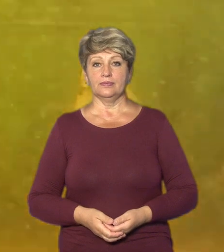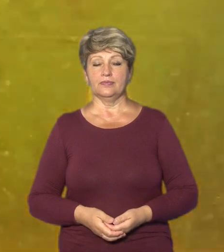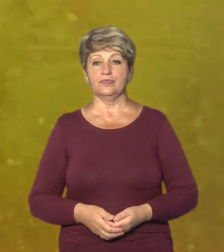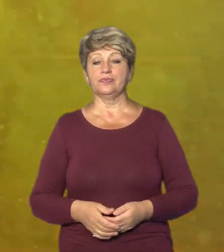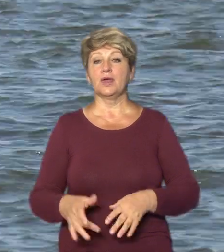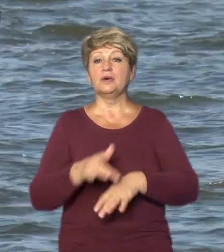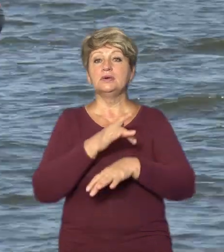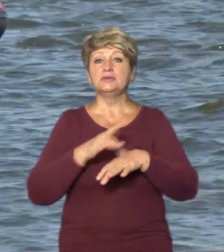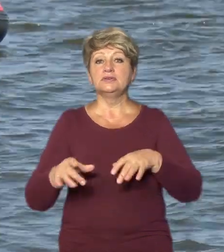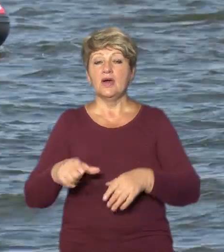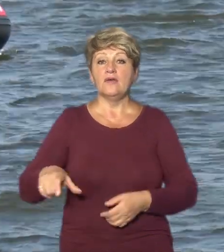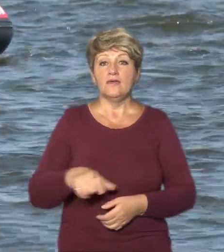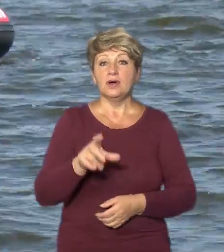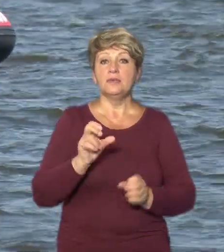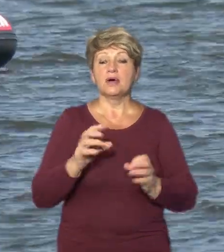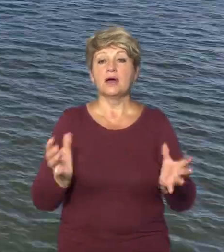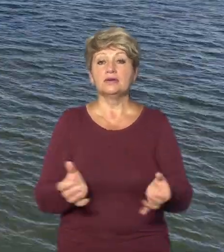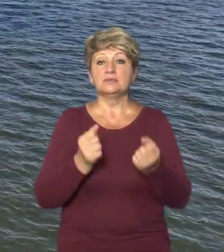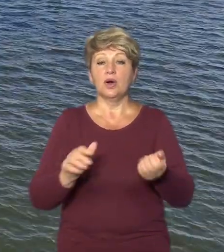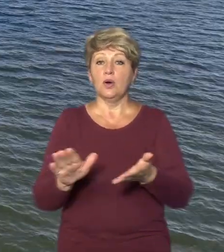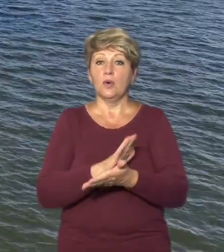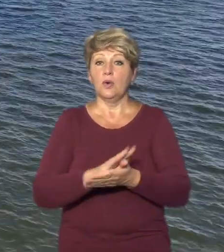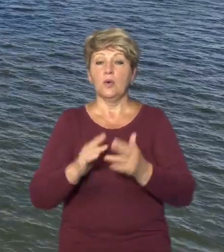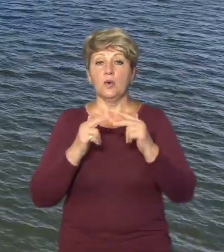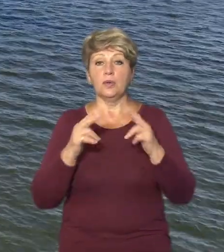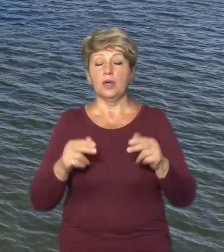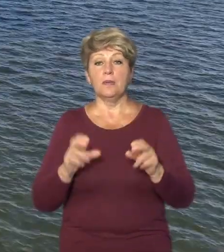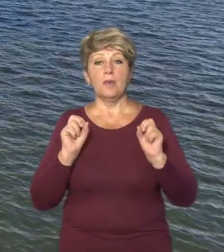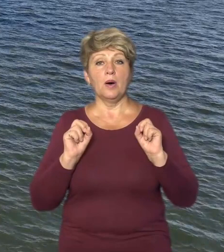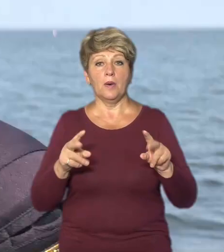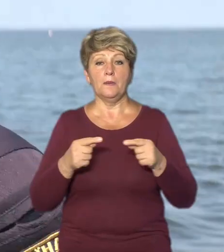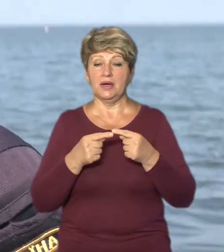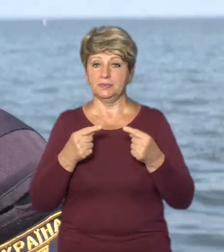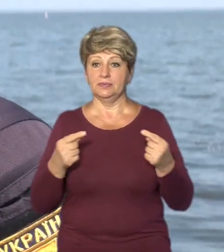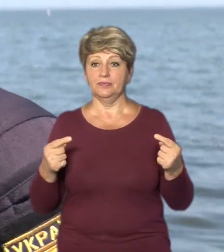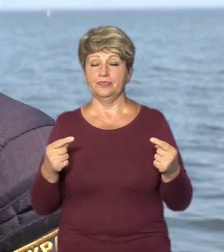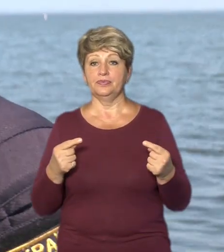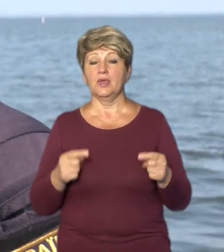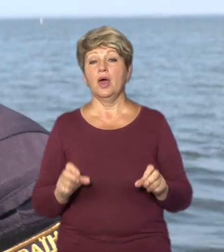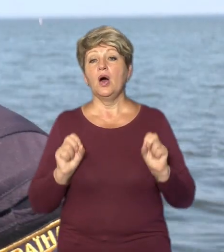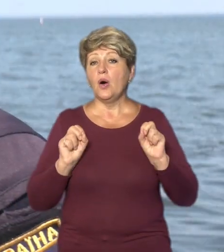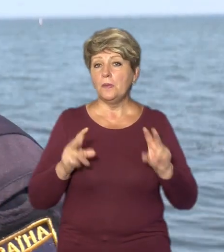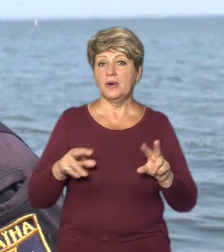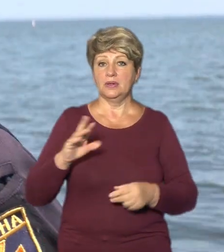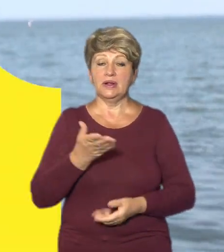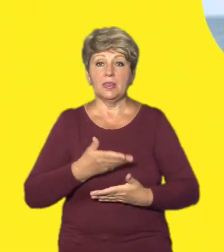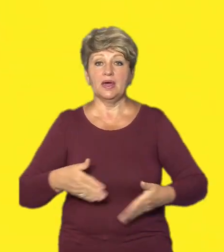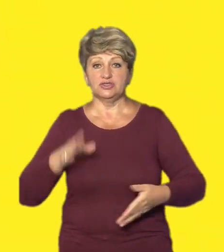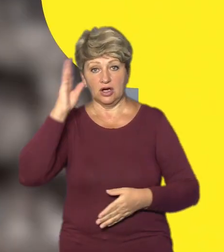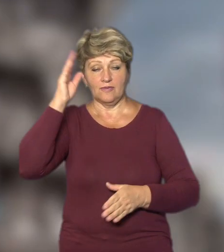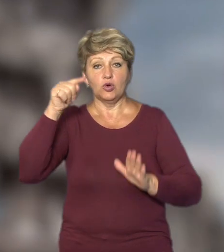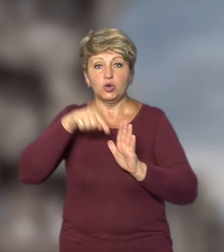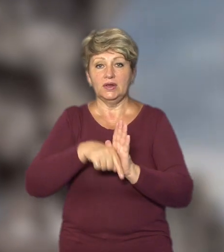Знешкоджували у річці, як рятувальники очищали Дніпро від небезпечних предметів. Безпечно для наших водолазів.